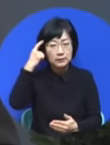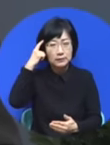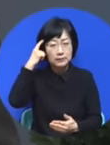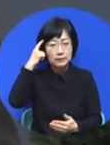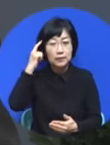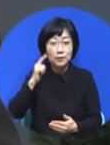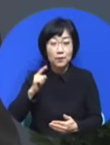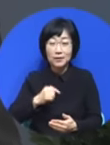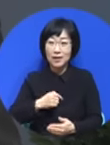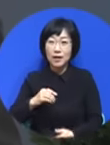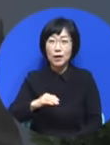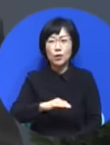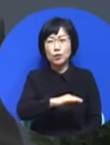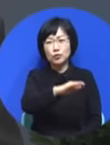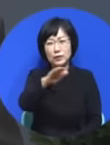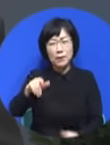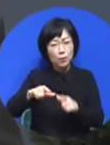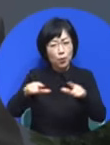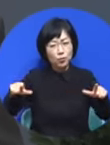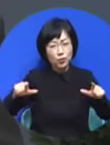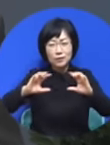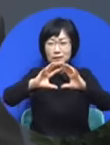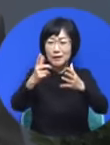사실은 우리가 국가를 위해서 기도를 안 하잖아요.